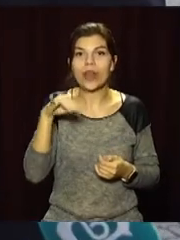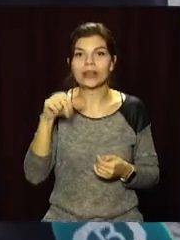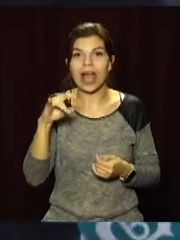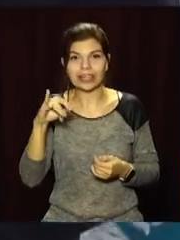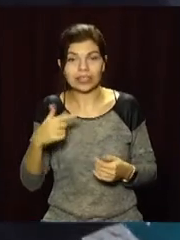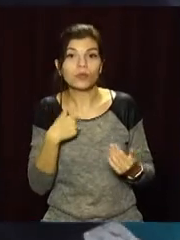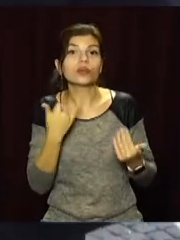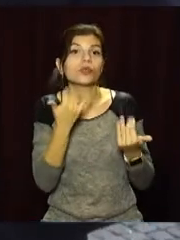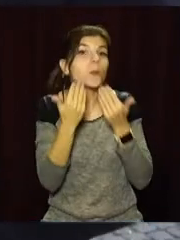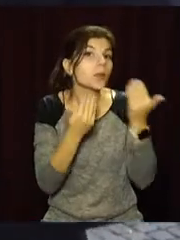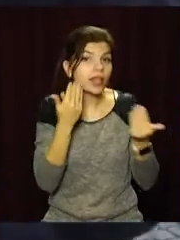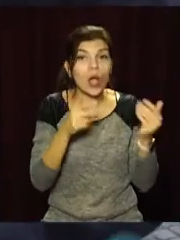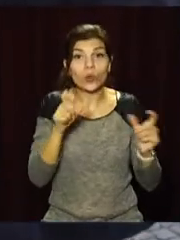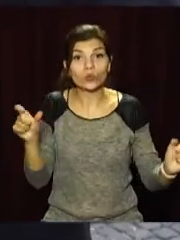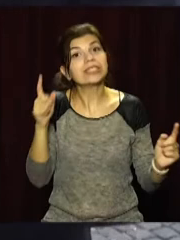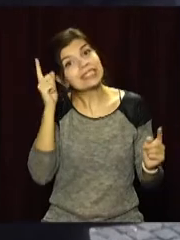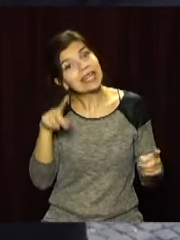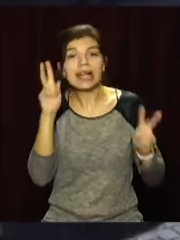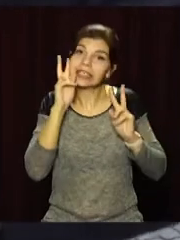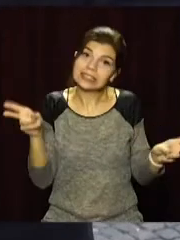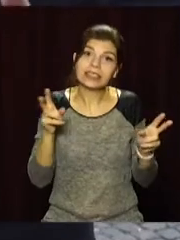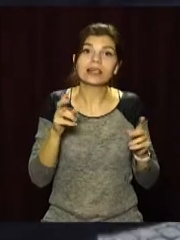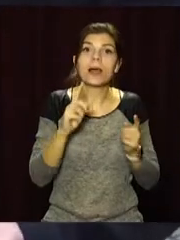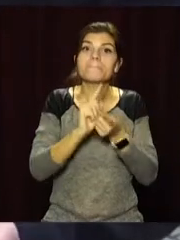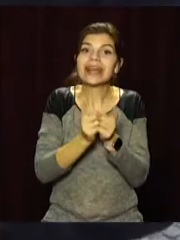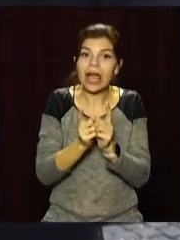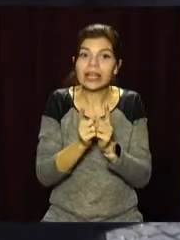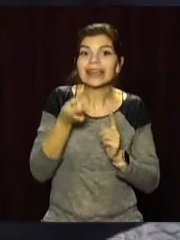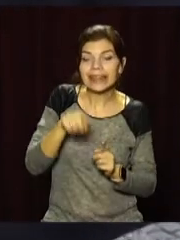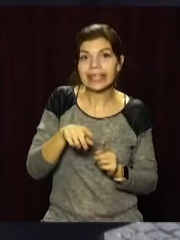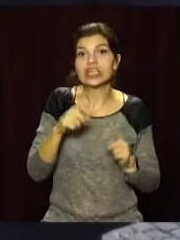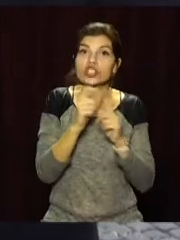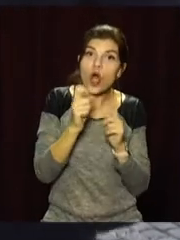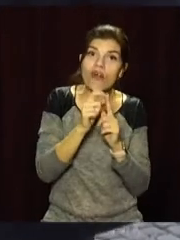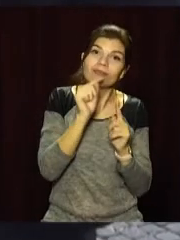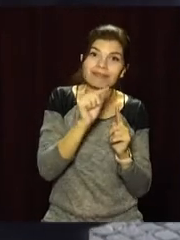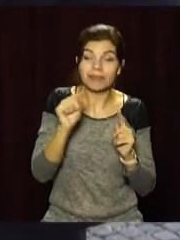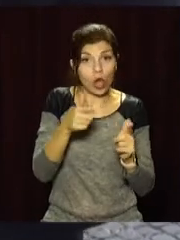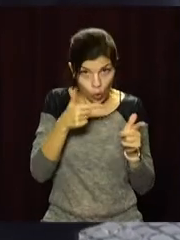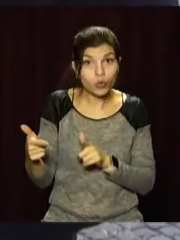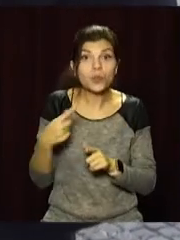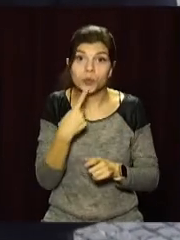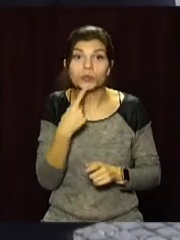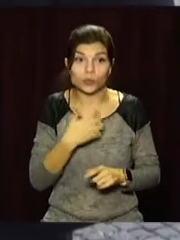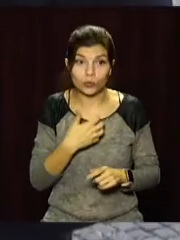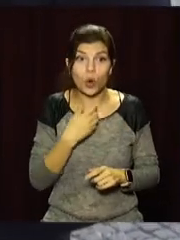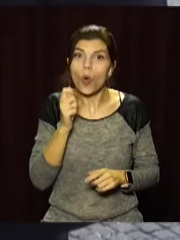запитуємо людей, знають вони чи не знають переклад тих або інших слів. Ви готові прийняти